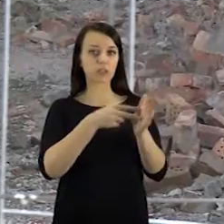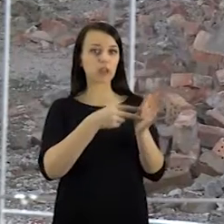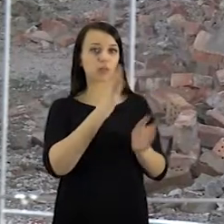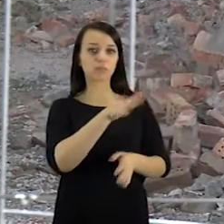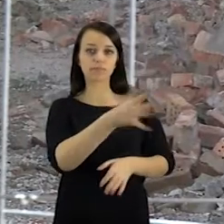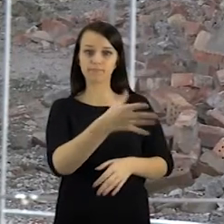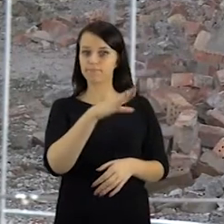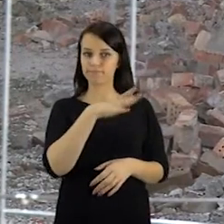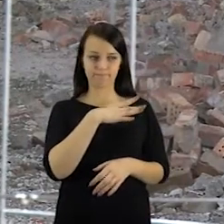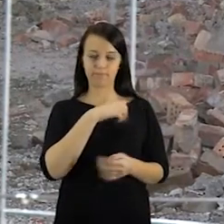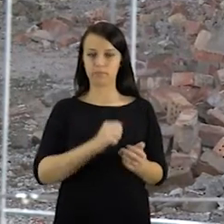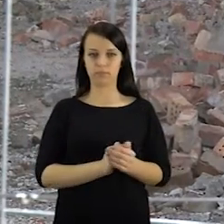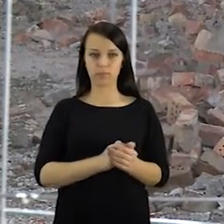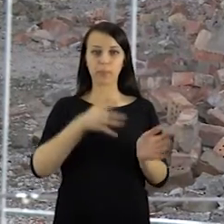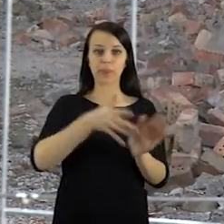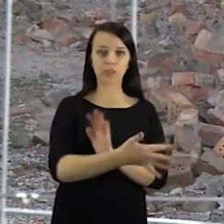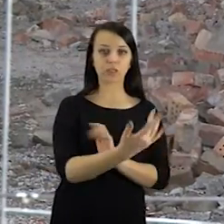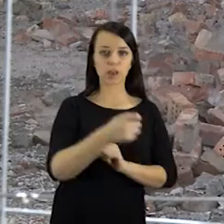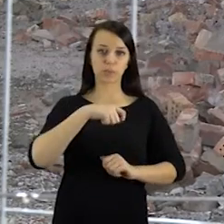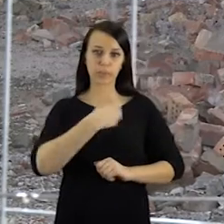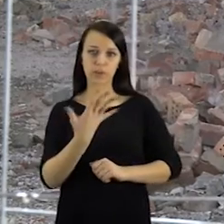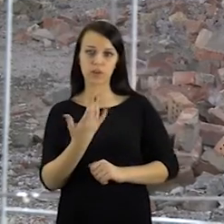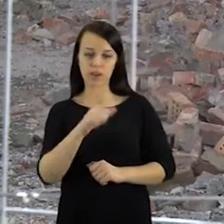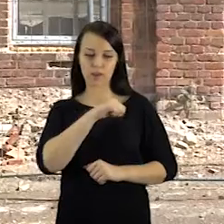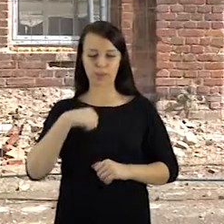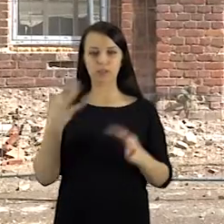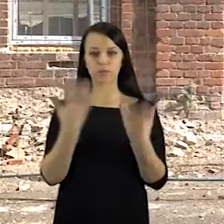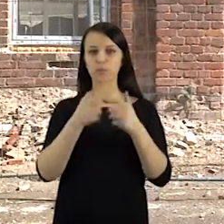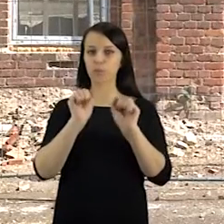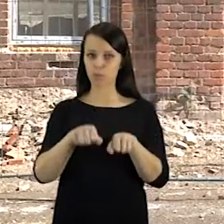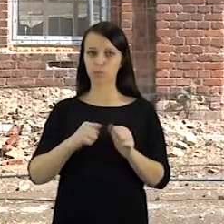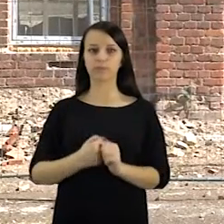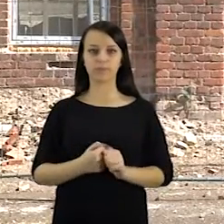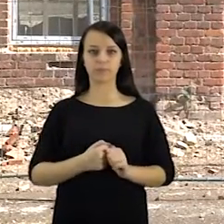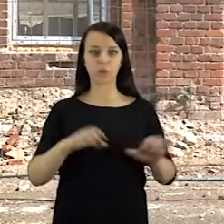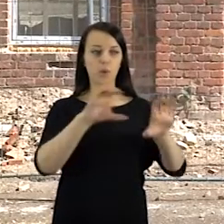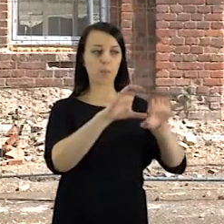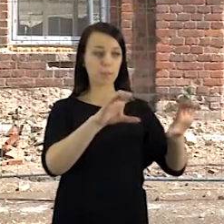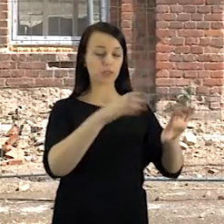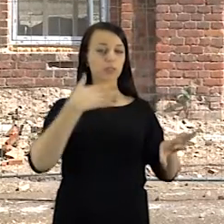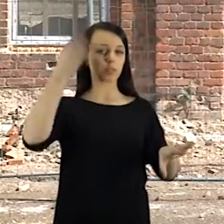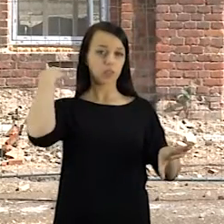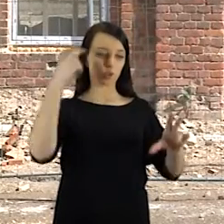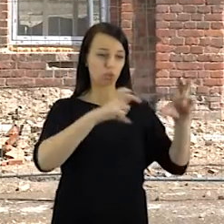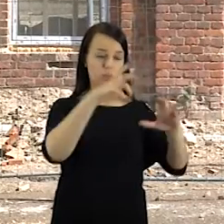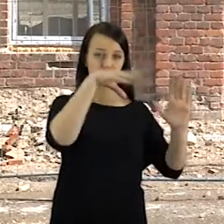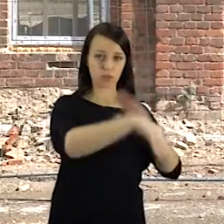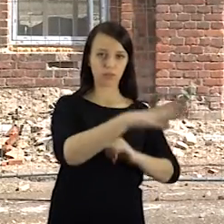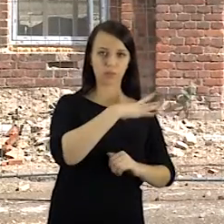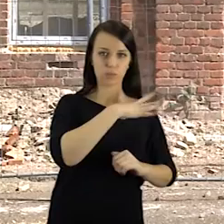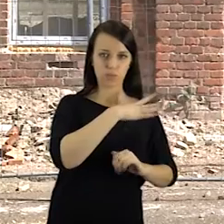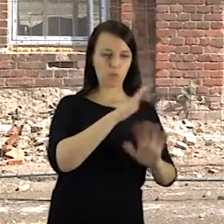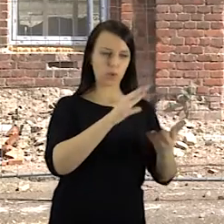objekto vertėtų ir to skiriaus vadovas įvardyti negali. Tačiau bent jau išlaidas ir nuostolius galime suskaičiuoti ir patys. Beveik prieš